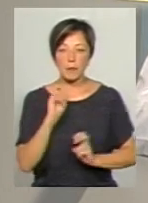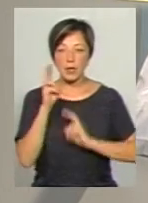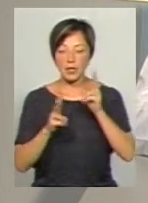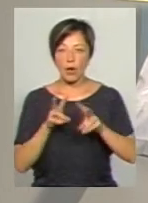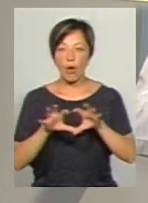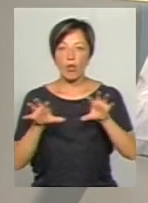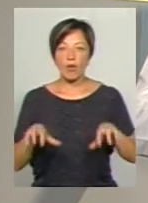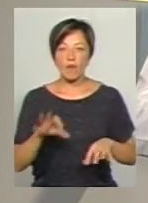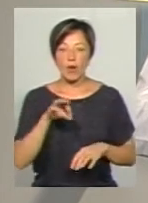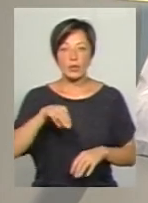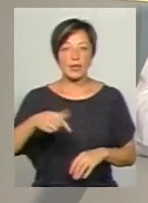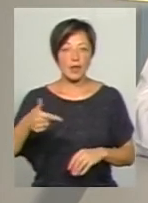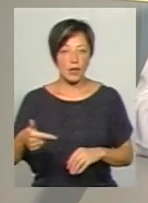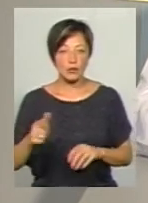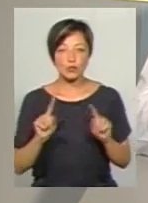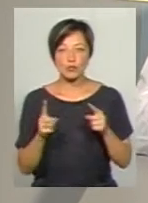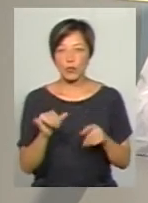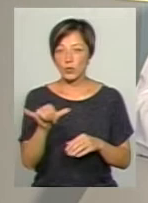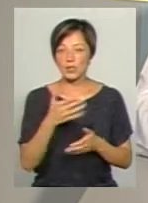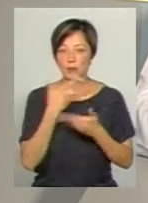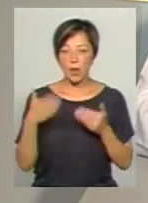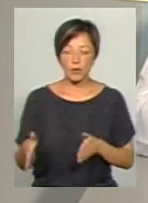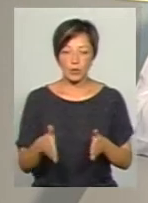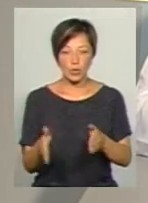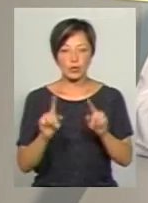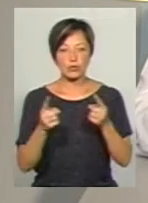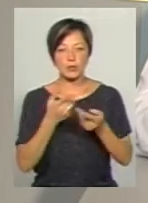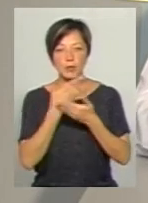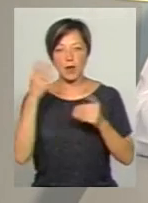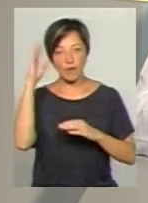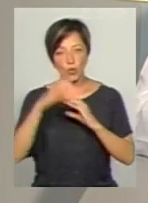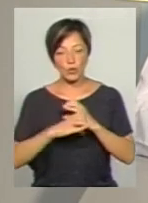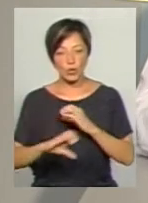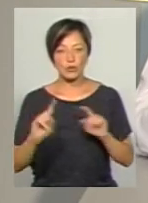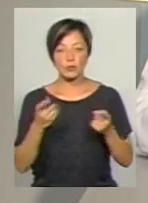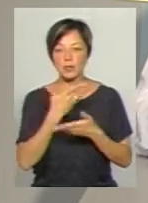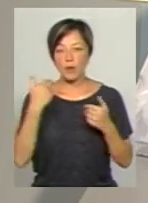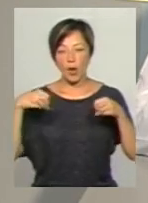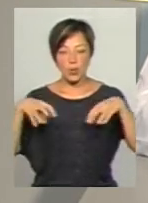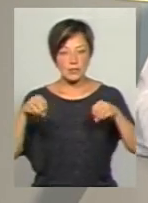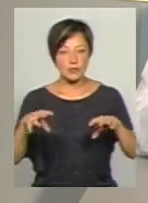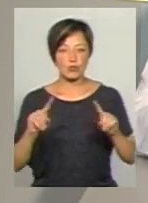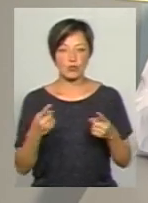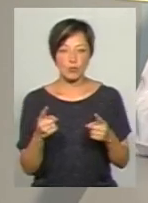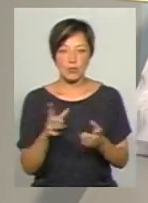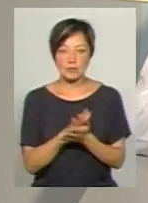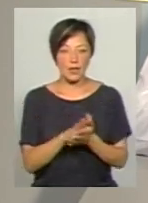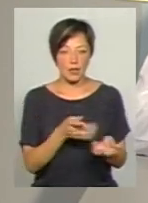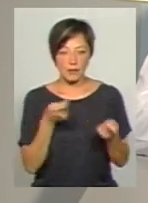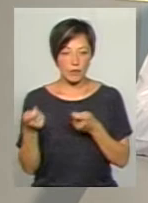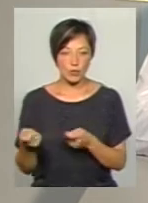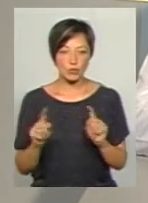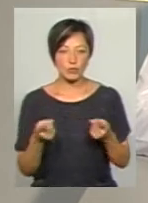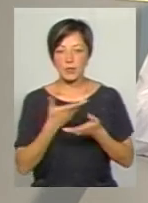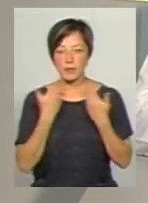голові Лісогринівецької територіальної громади, чому в них немає доріг, чому немає водогонів, чому немає освітлення, чому не вивозиться сміття, чому